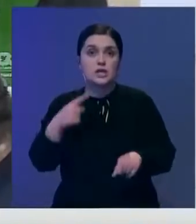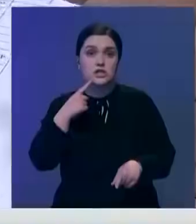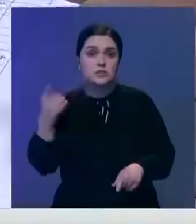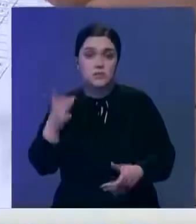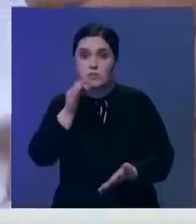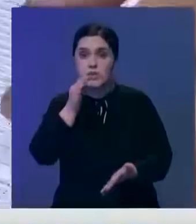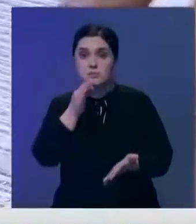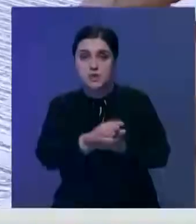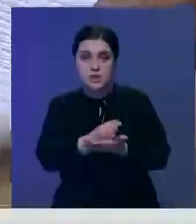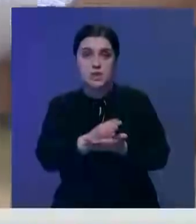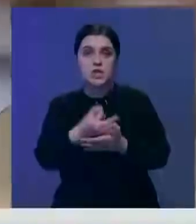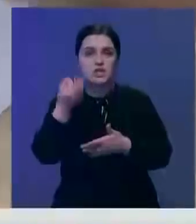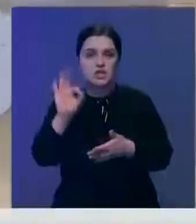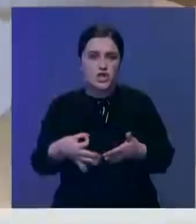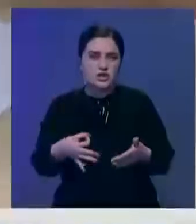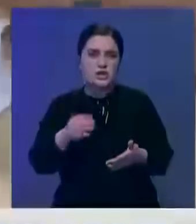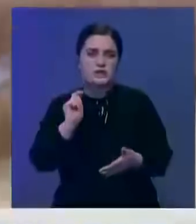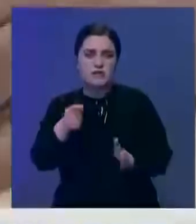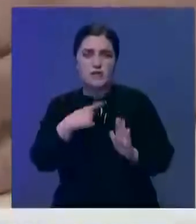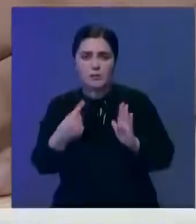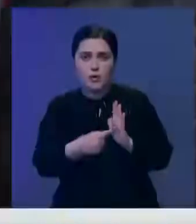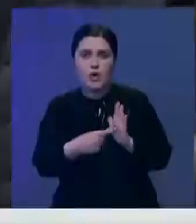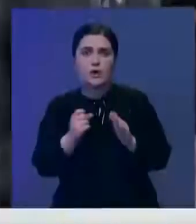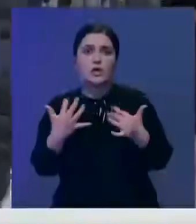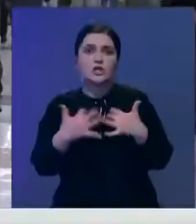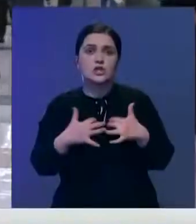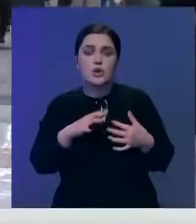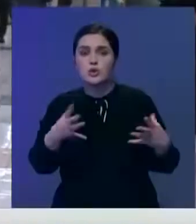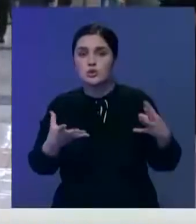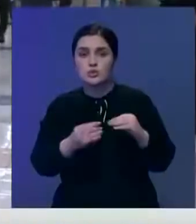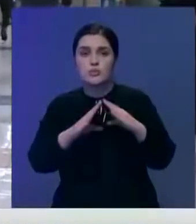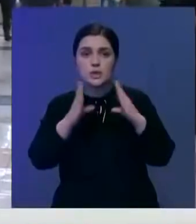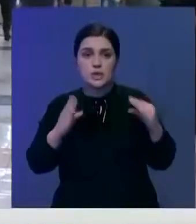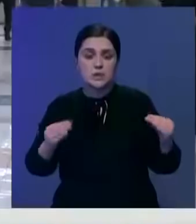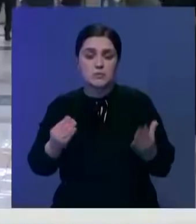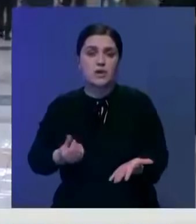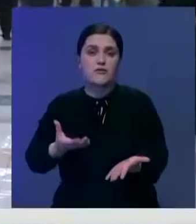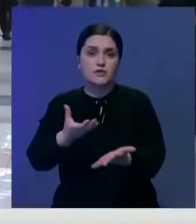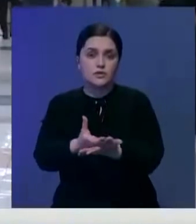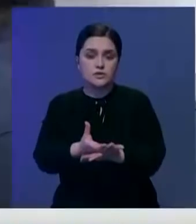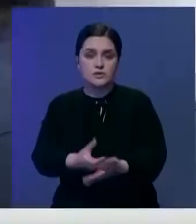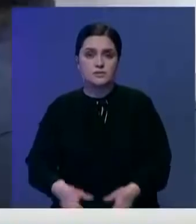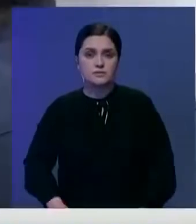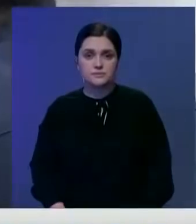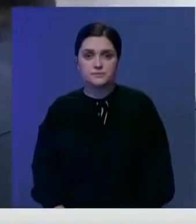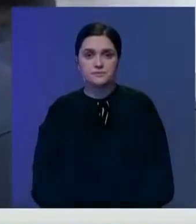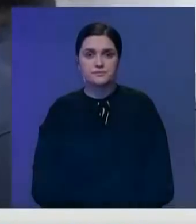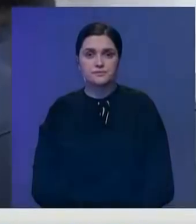Спикеры также прокомментировали часто задаваемый вопрос, как рассчитывается сумма транспортного взноса.